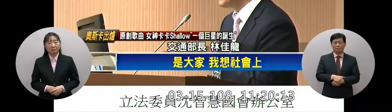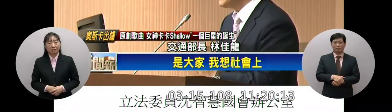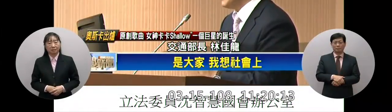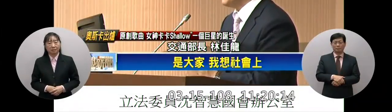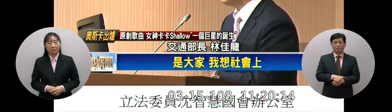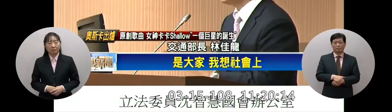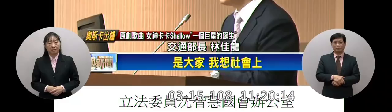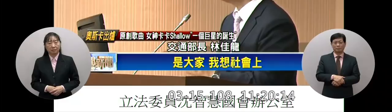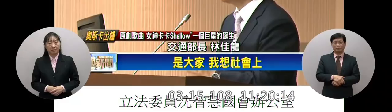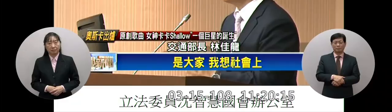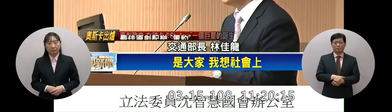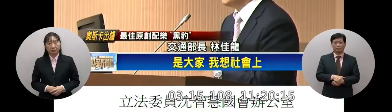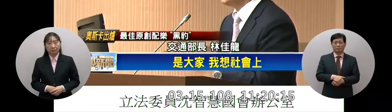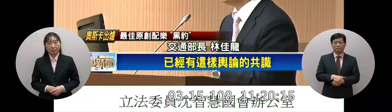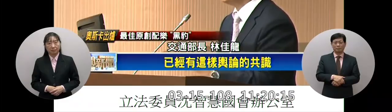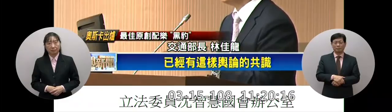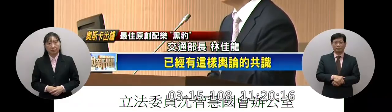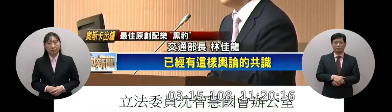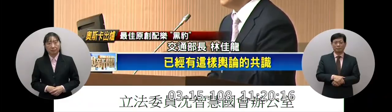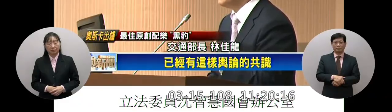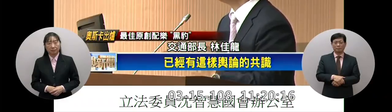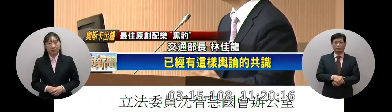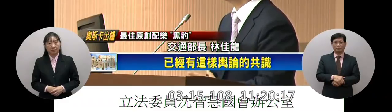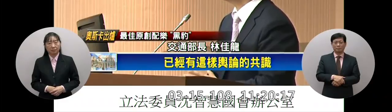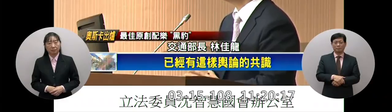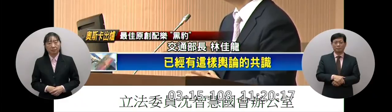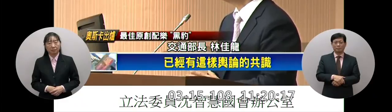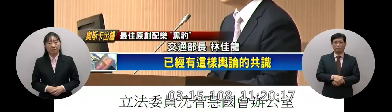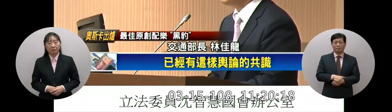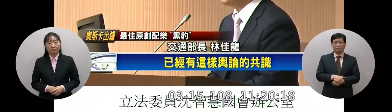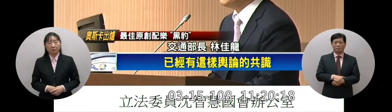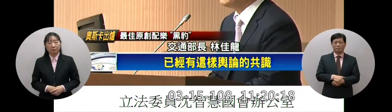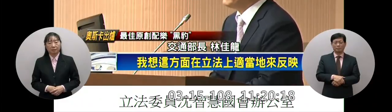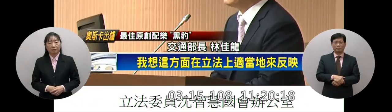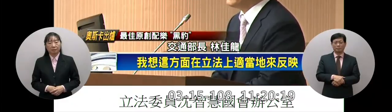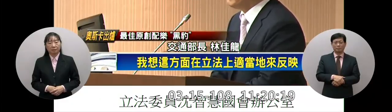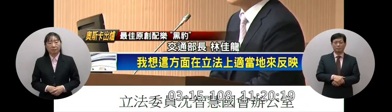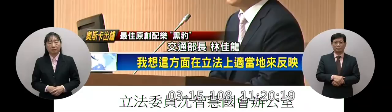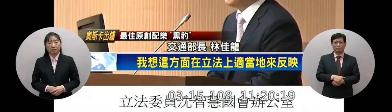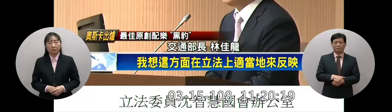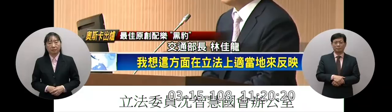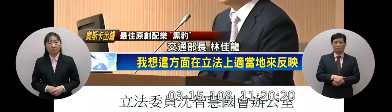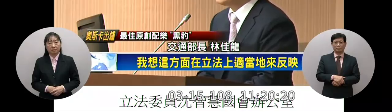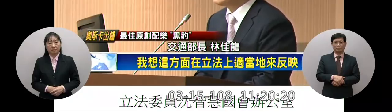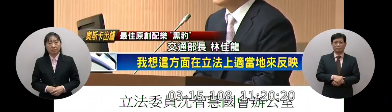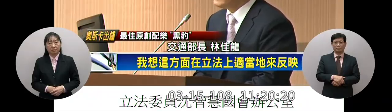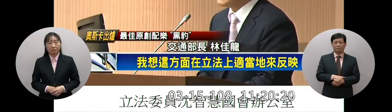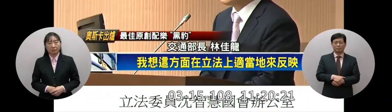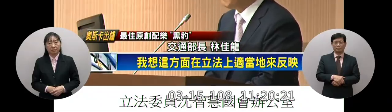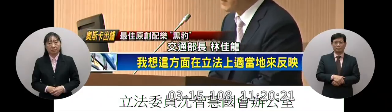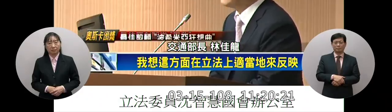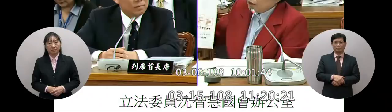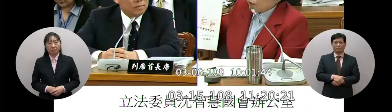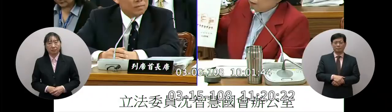是,是大家我想社會上已經有這樣的一個輿論的共識我覺得這個方面在立法上面適